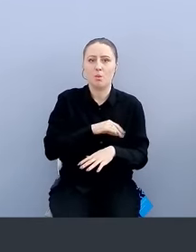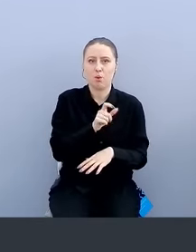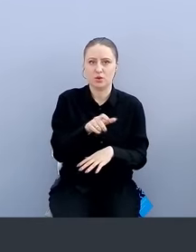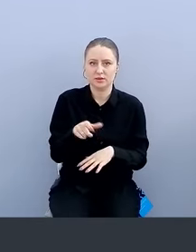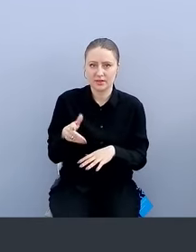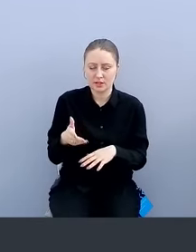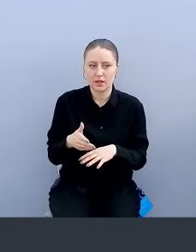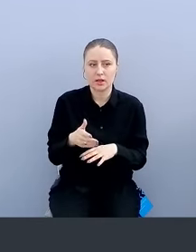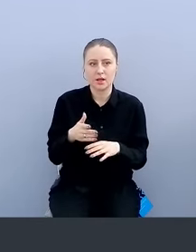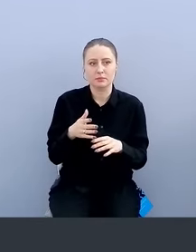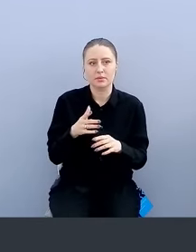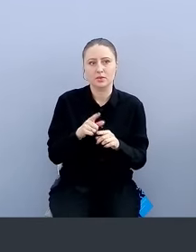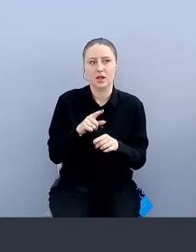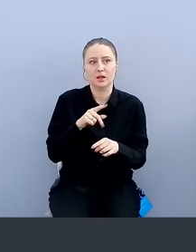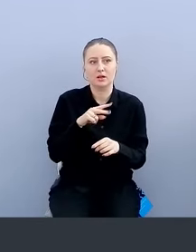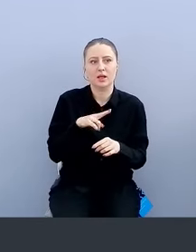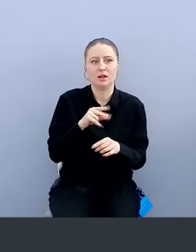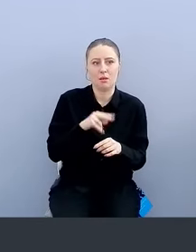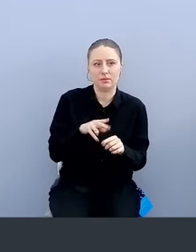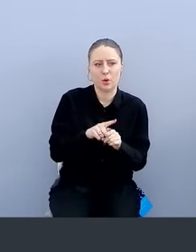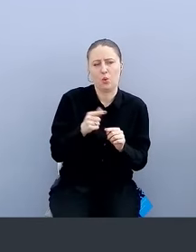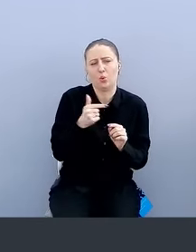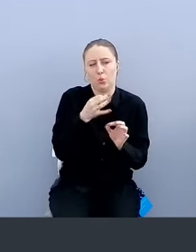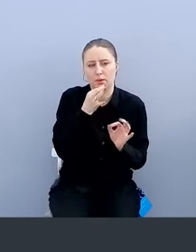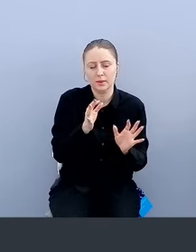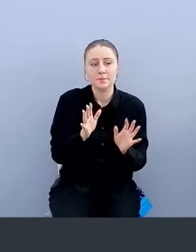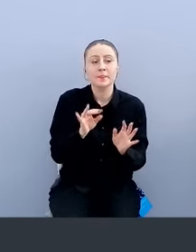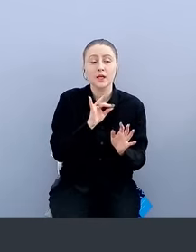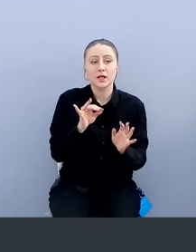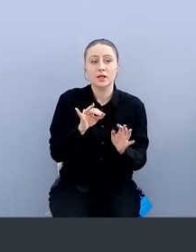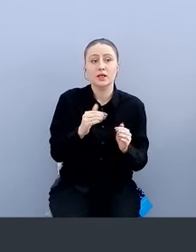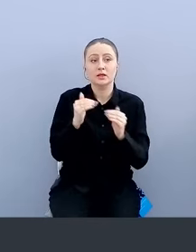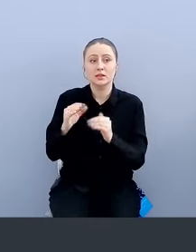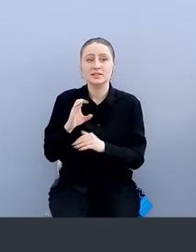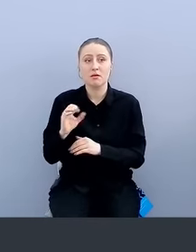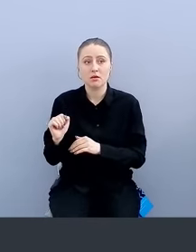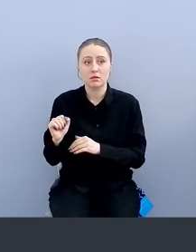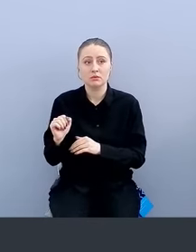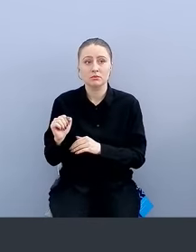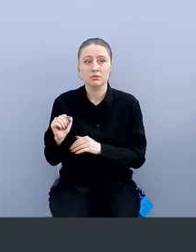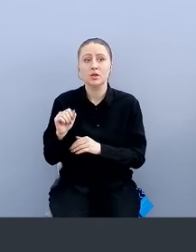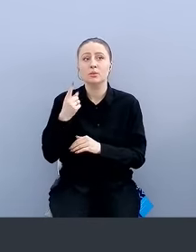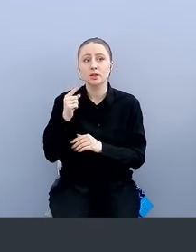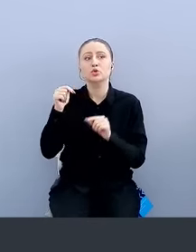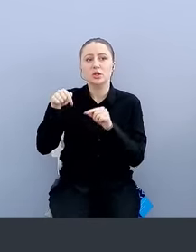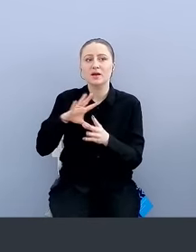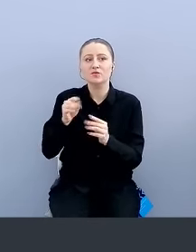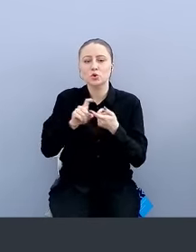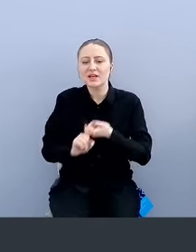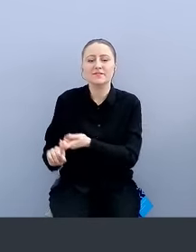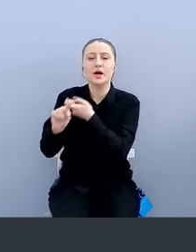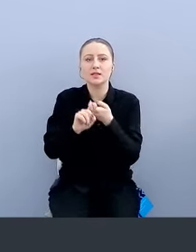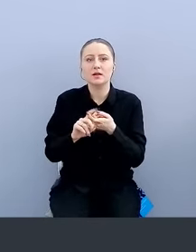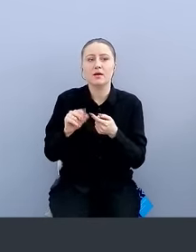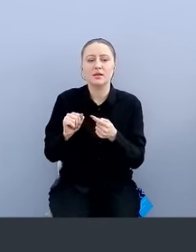то есть условный LDAP группы и так далее. И, ну, ЦА, потому что там все завязано